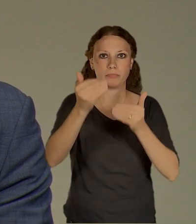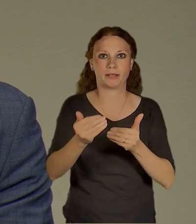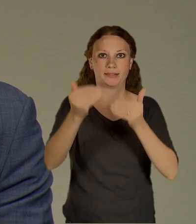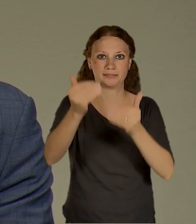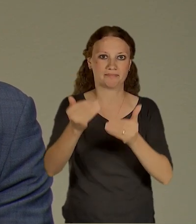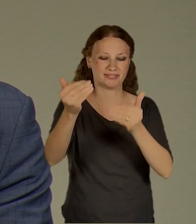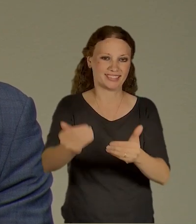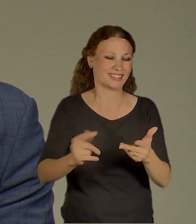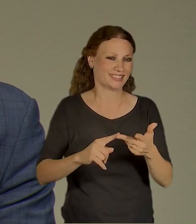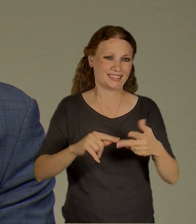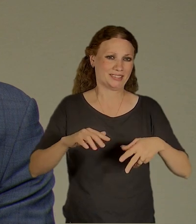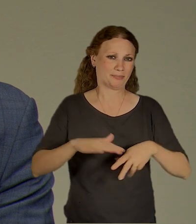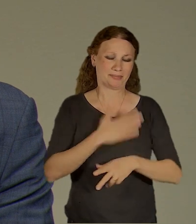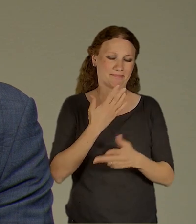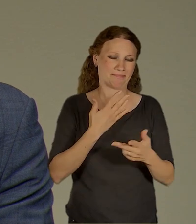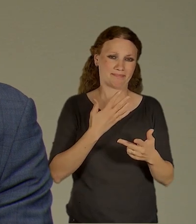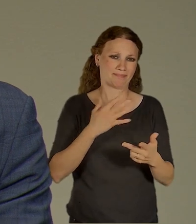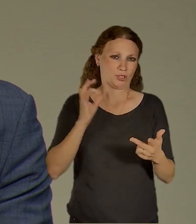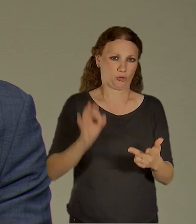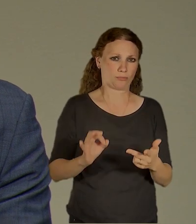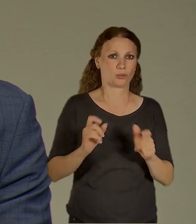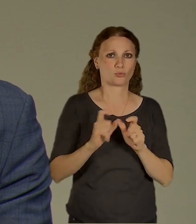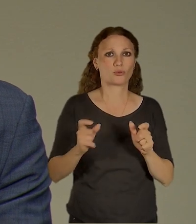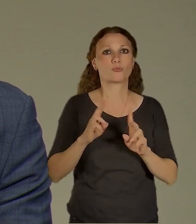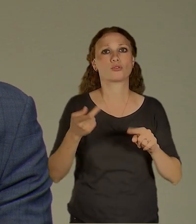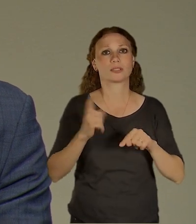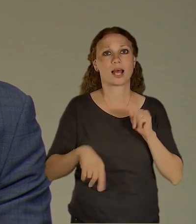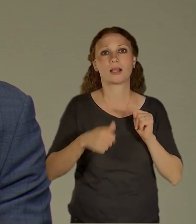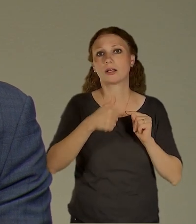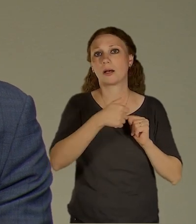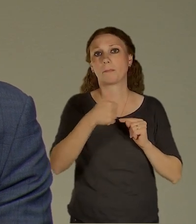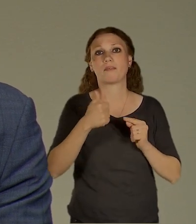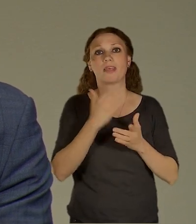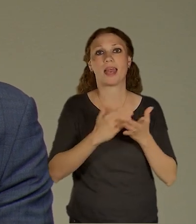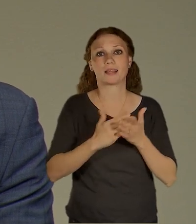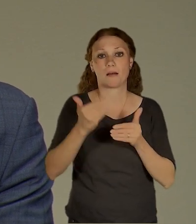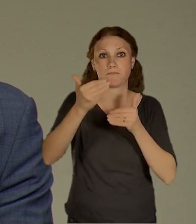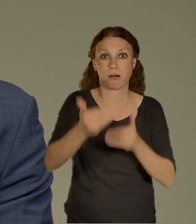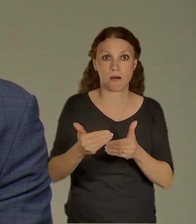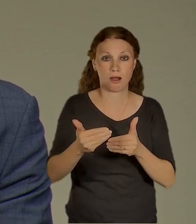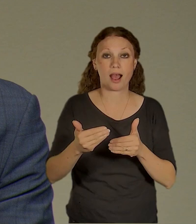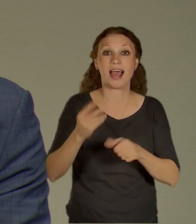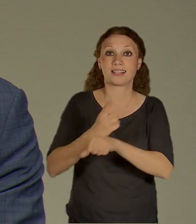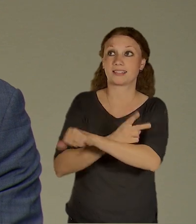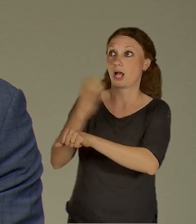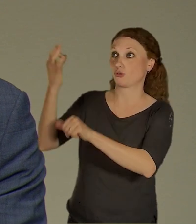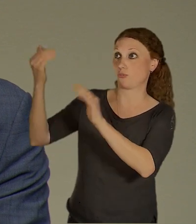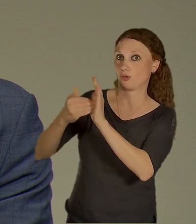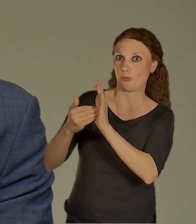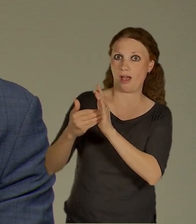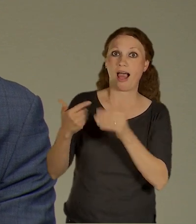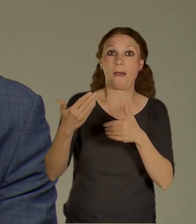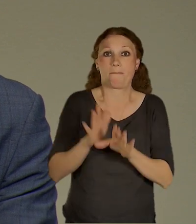si myslíme, že to by nebylo hezký, protože to by se mohlo stát, že se postaví jenom ty etapy, které potřebuje stát a ne ty etapy, které